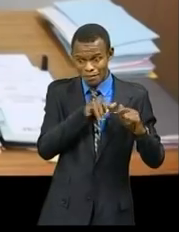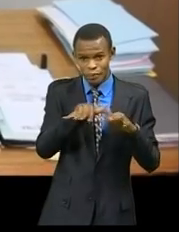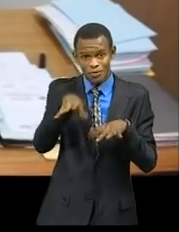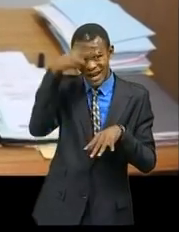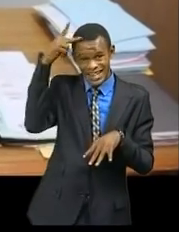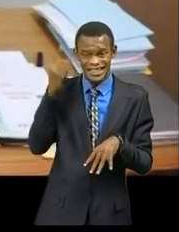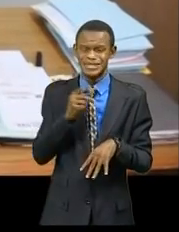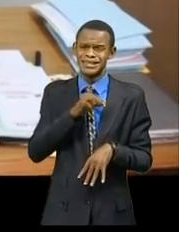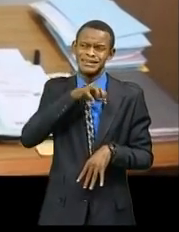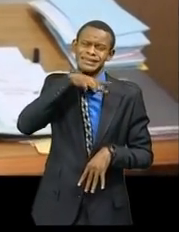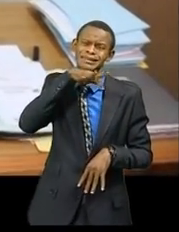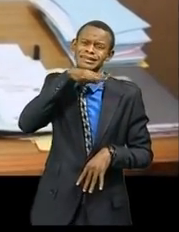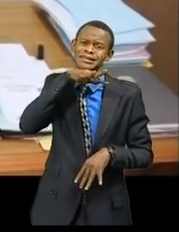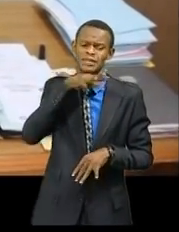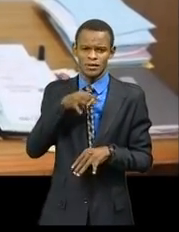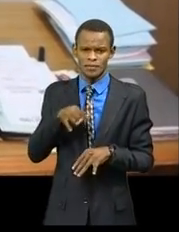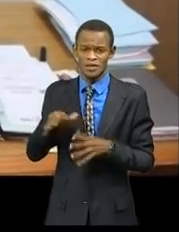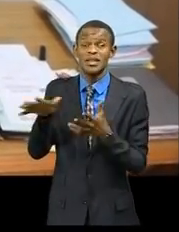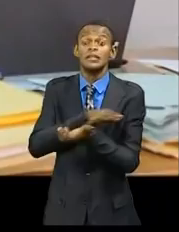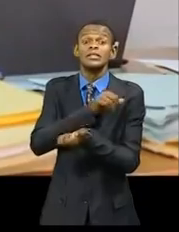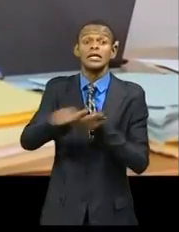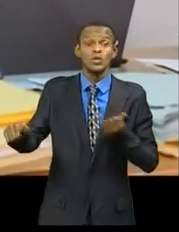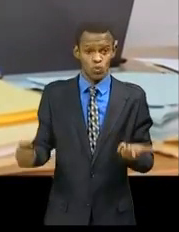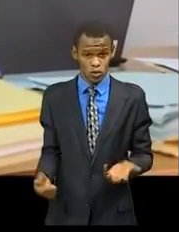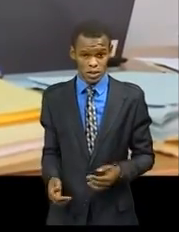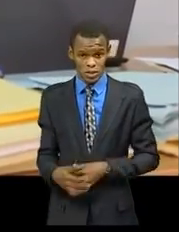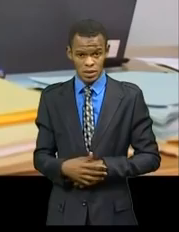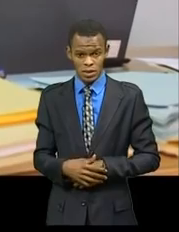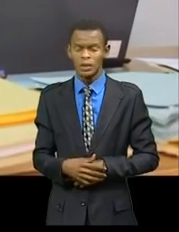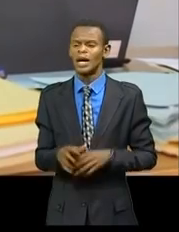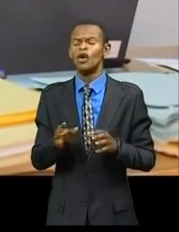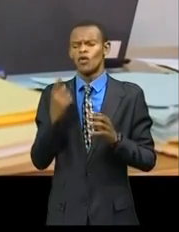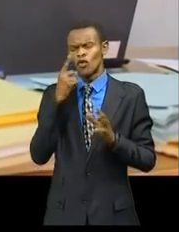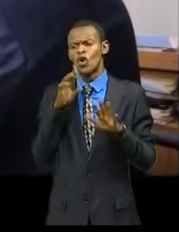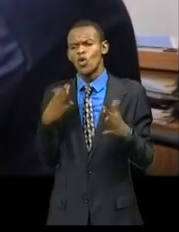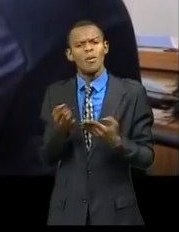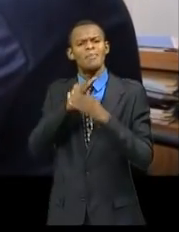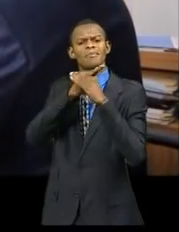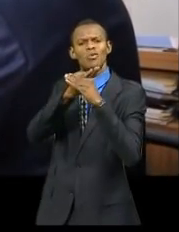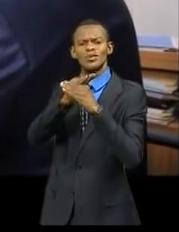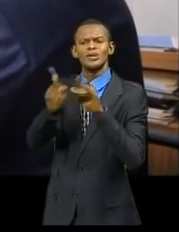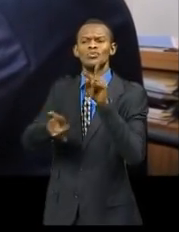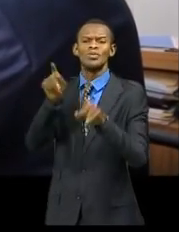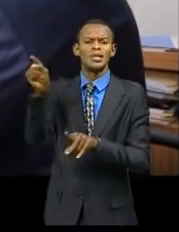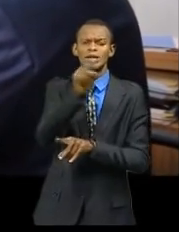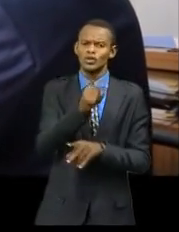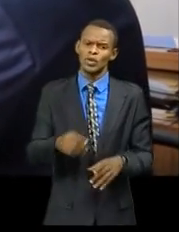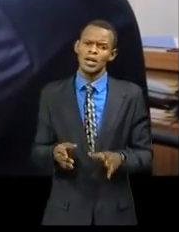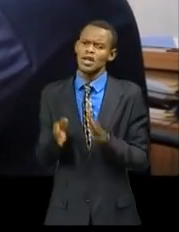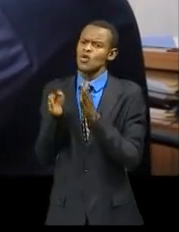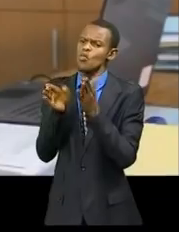il est question de veiller à la santé et au bien-être de la population avant tout ainsi qu'à la préservation de notre